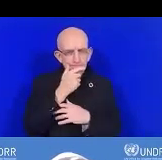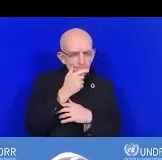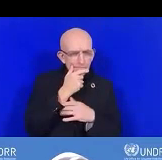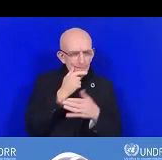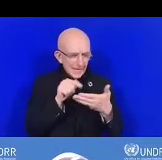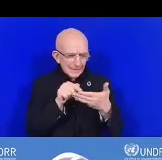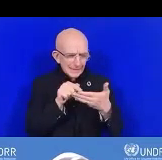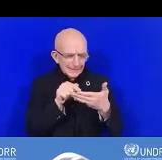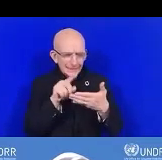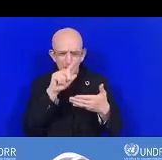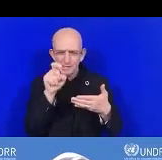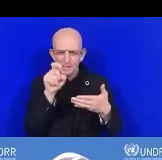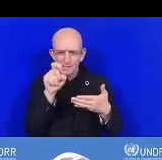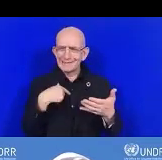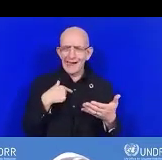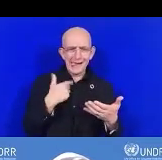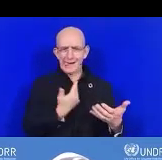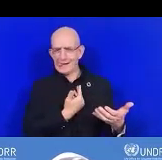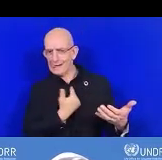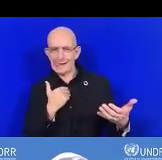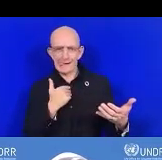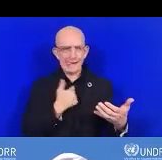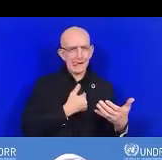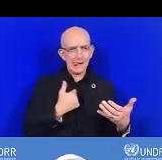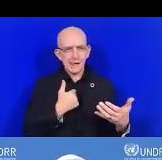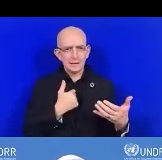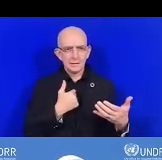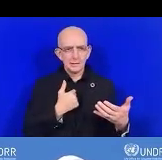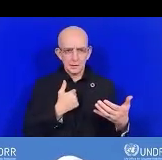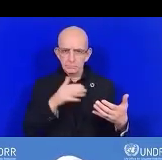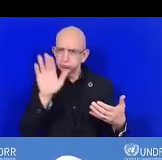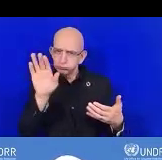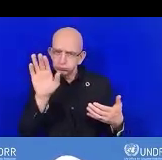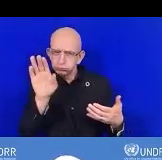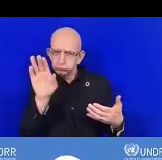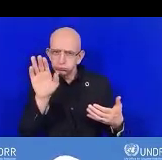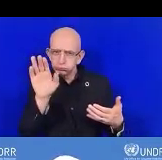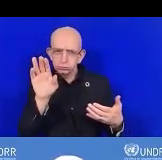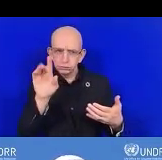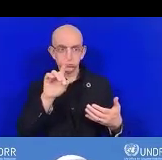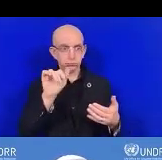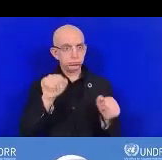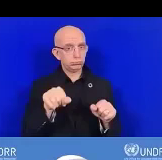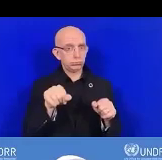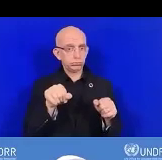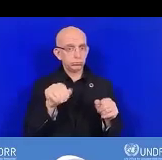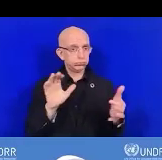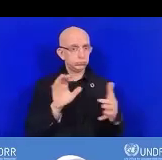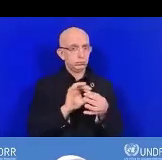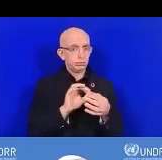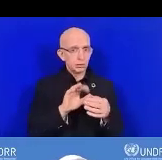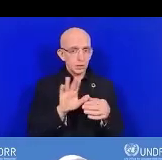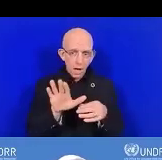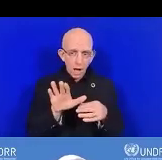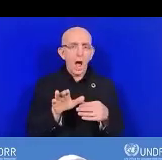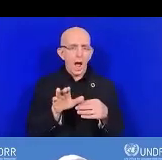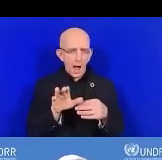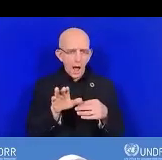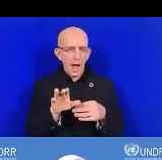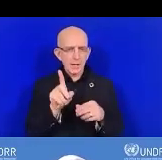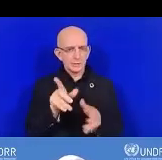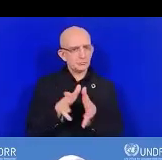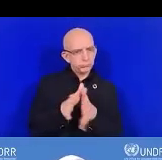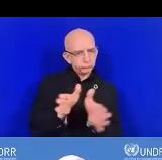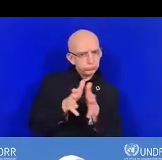ça peut répondre à votre question. Il y a aussi d'autres aspects qui